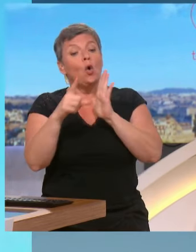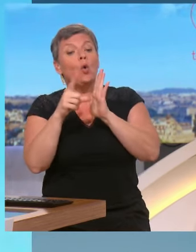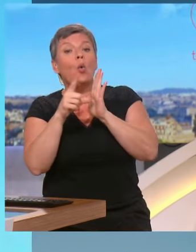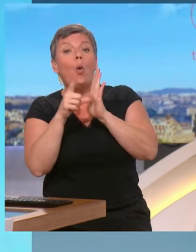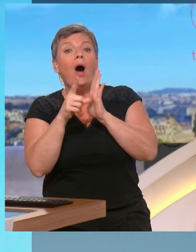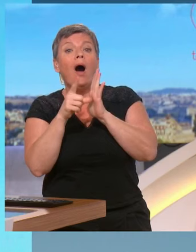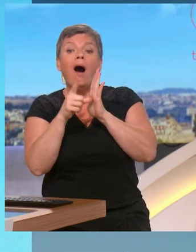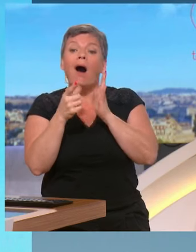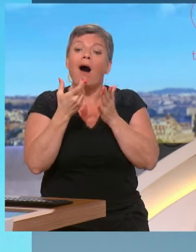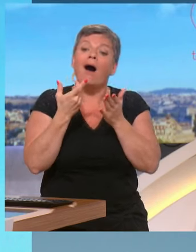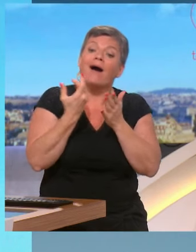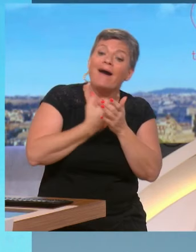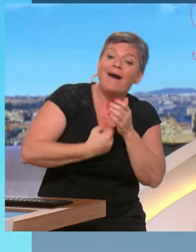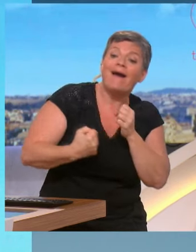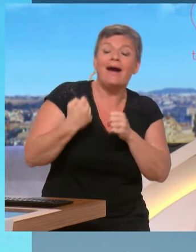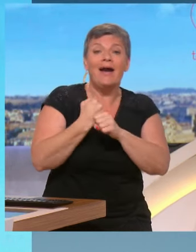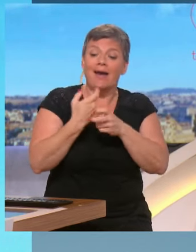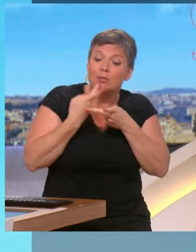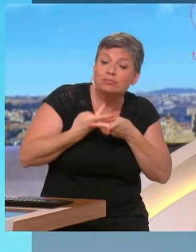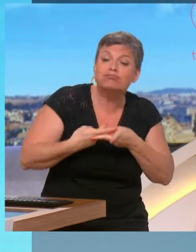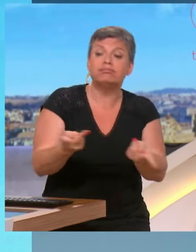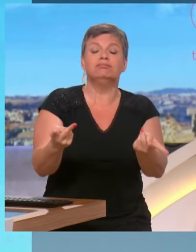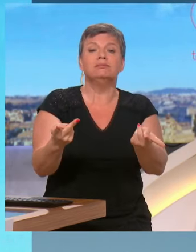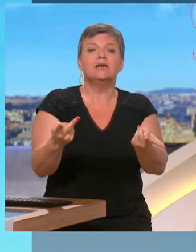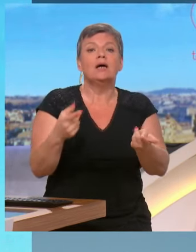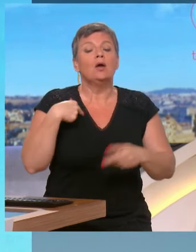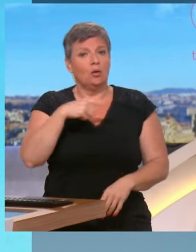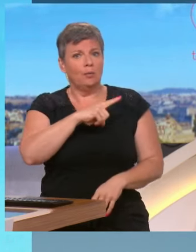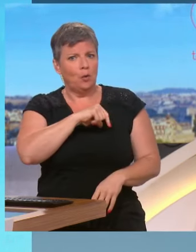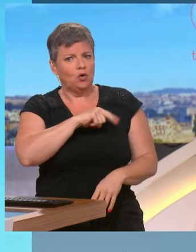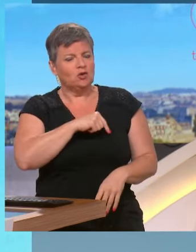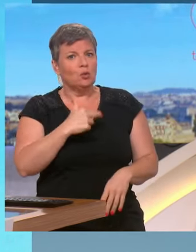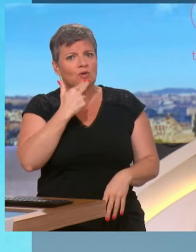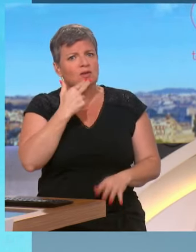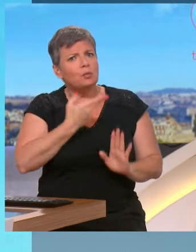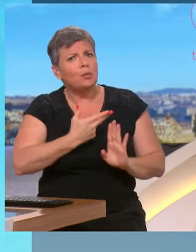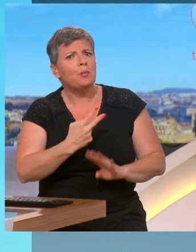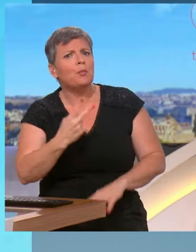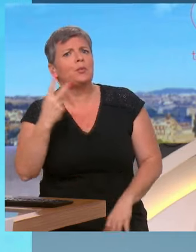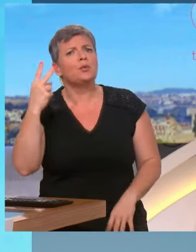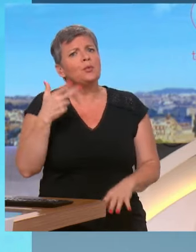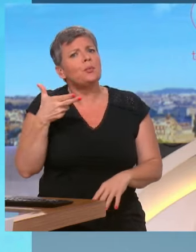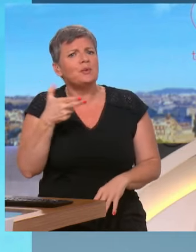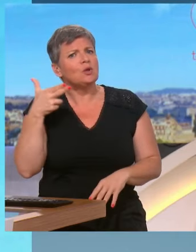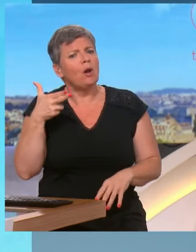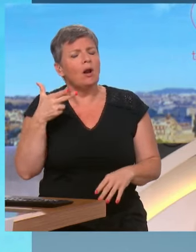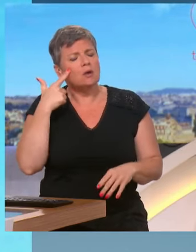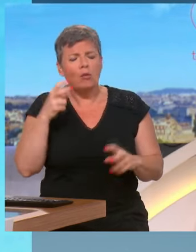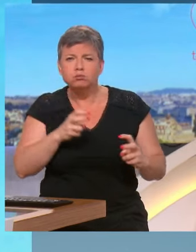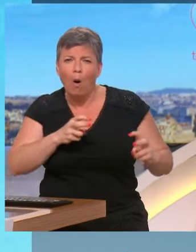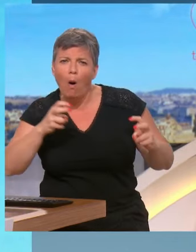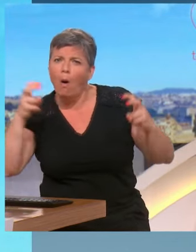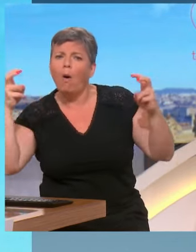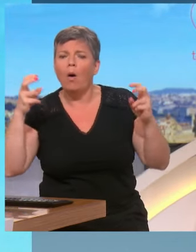le nombre d'utilisations d'armes à feu de la part de forces de l'ordre pour un refus d'obtempérer a explosé. Donc nous, ce qu'on veut,